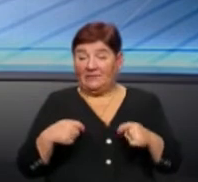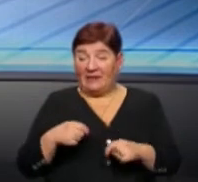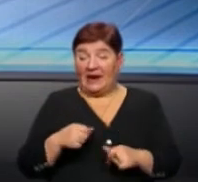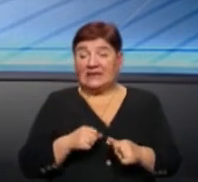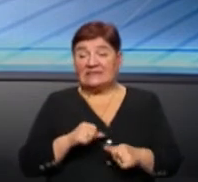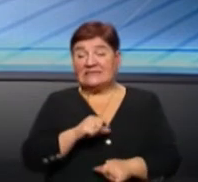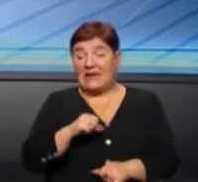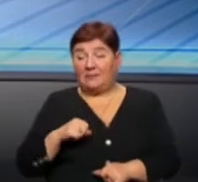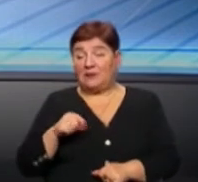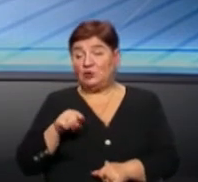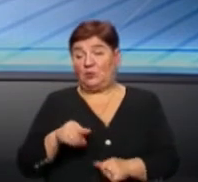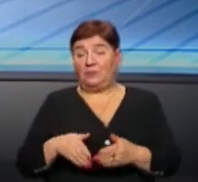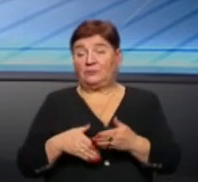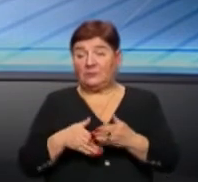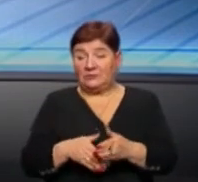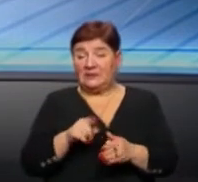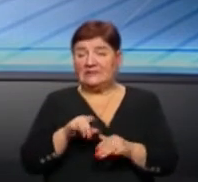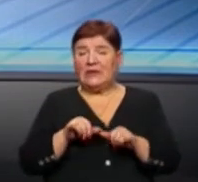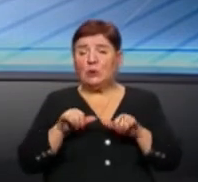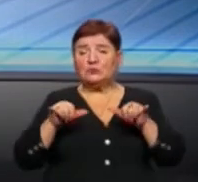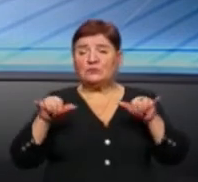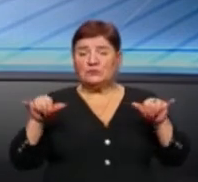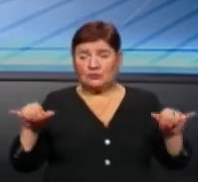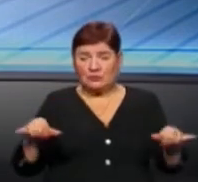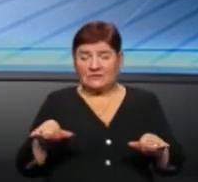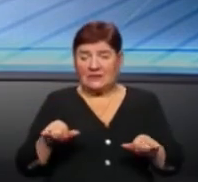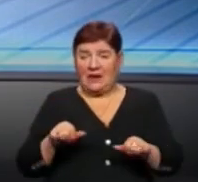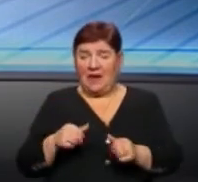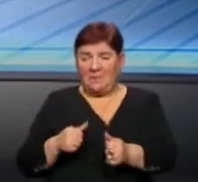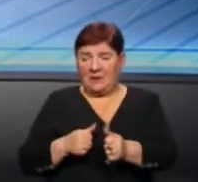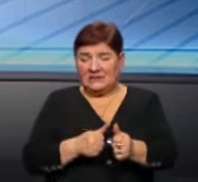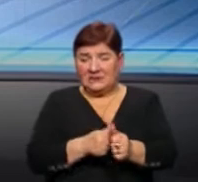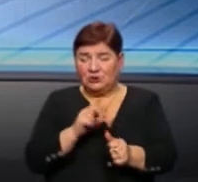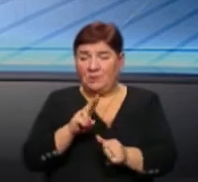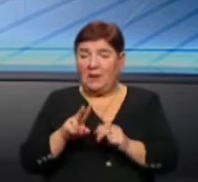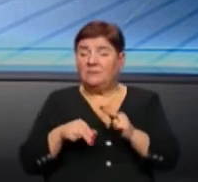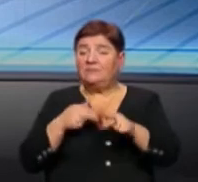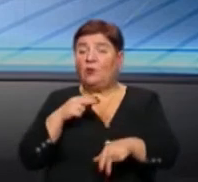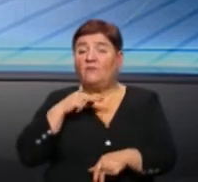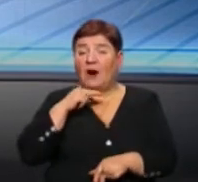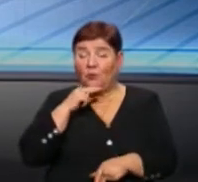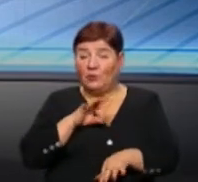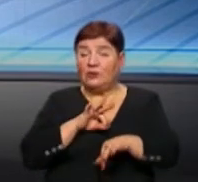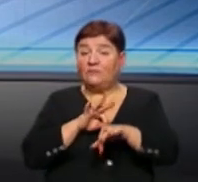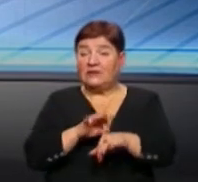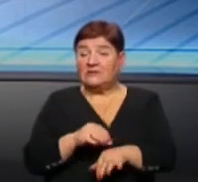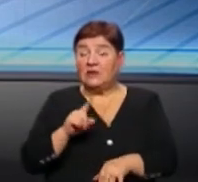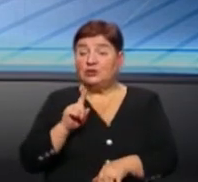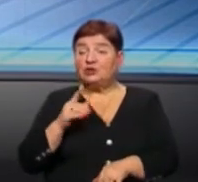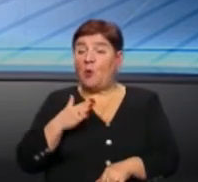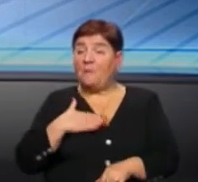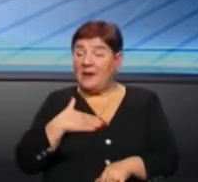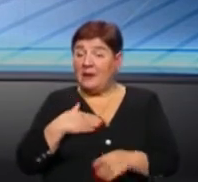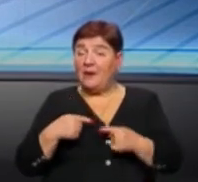то саме цю мету ці розповсюджувачі переслідують, щоб перевернути увагу і довести те, що мій